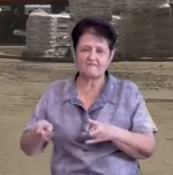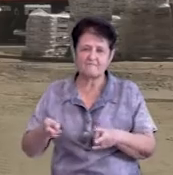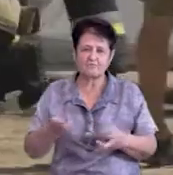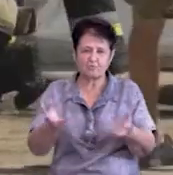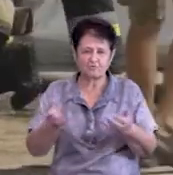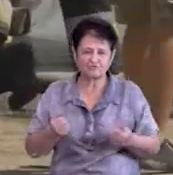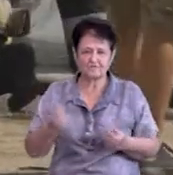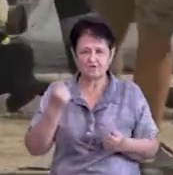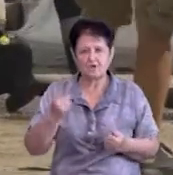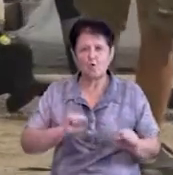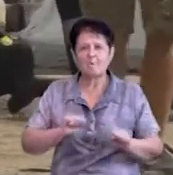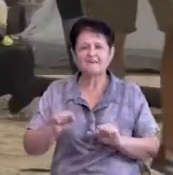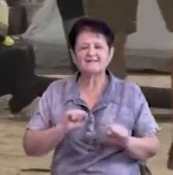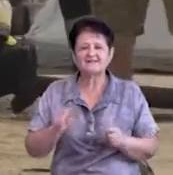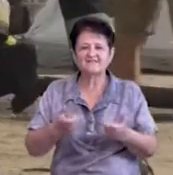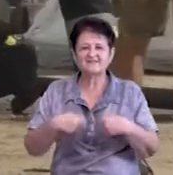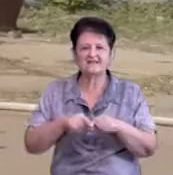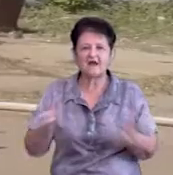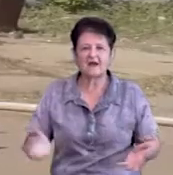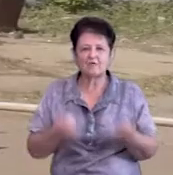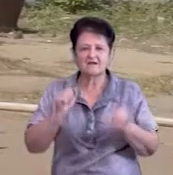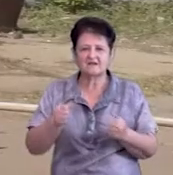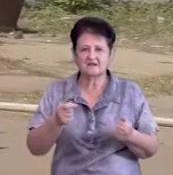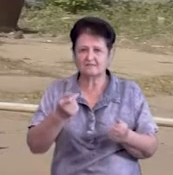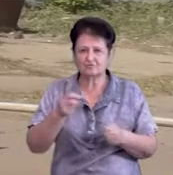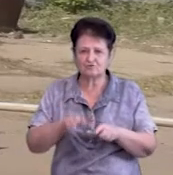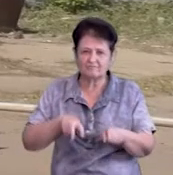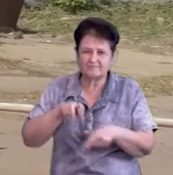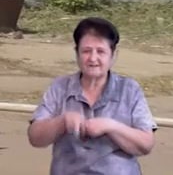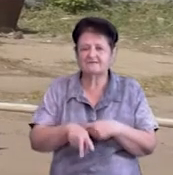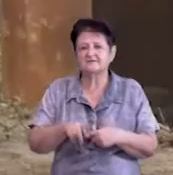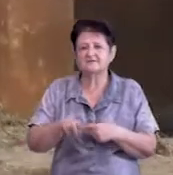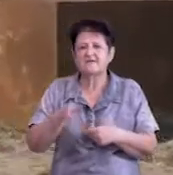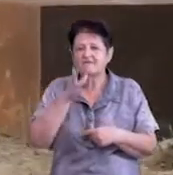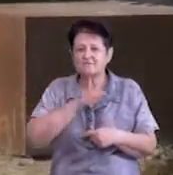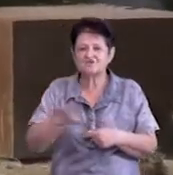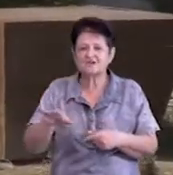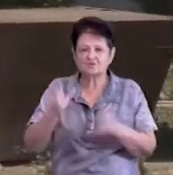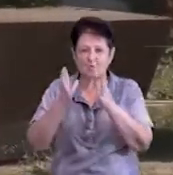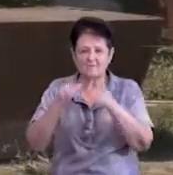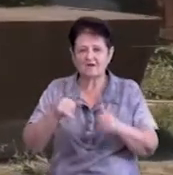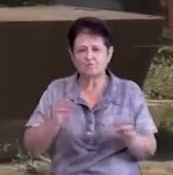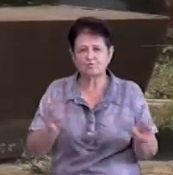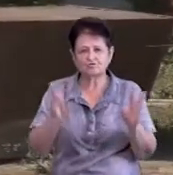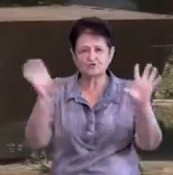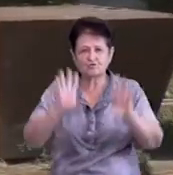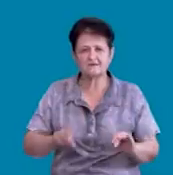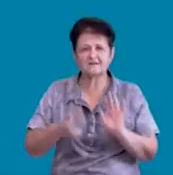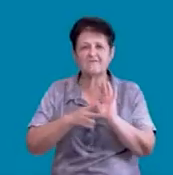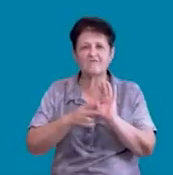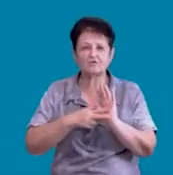гумілки отримав командир відділення рятувальників, який перечепився під час обвалу стіни. Пожежу гасили більше восьми годин.